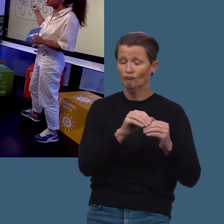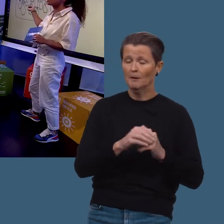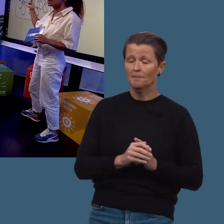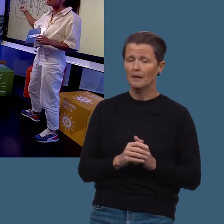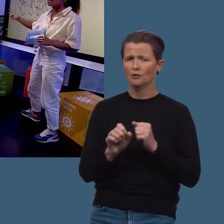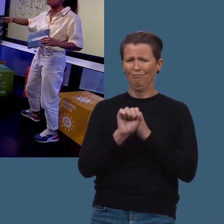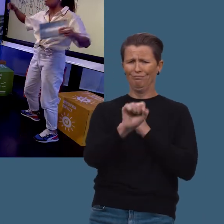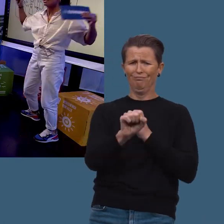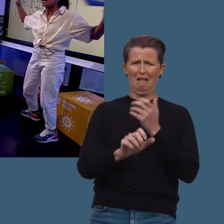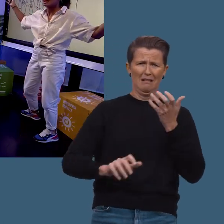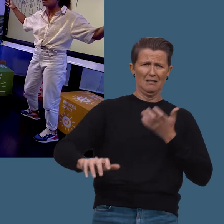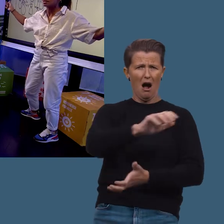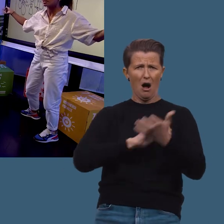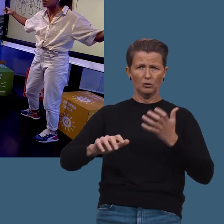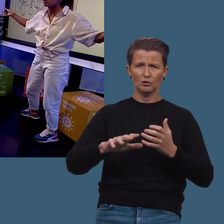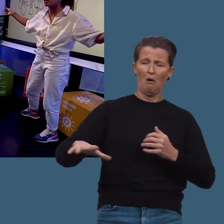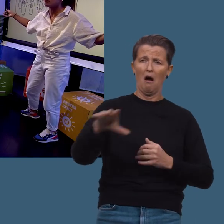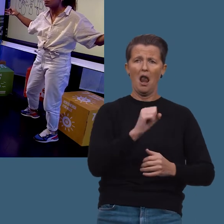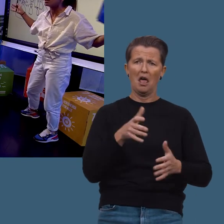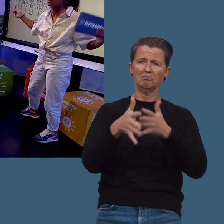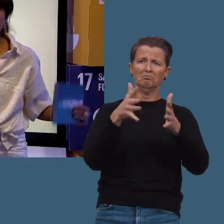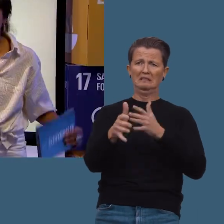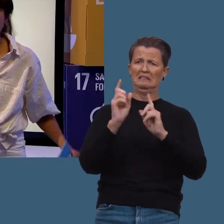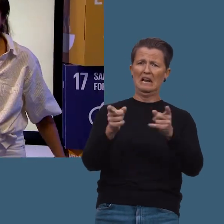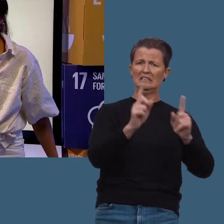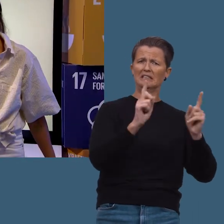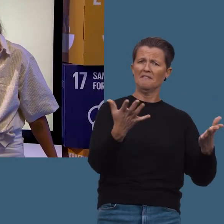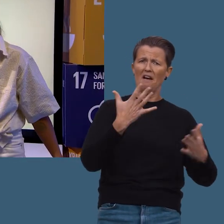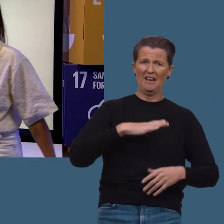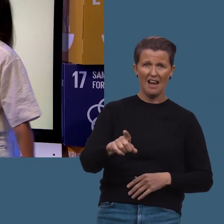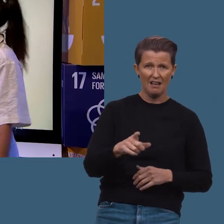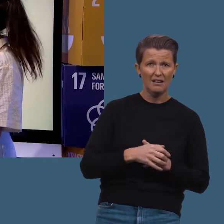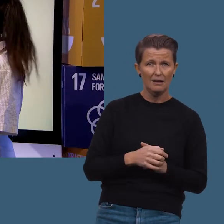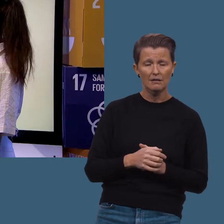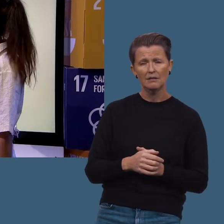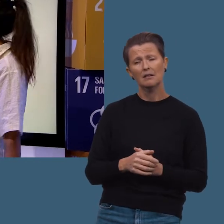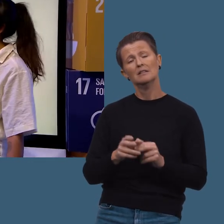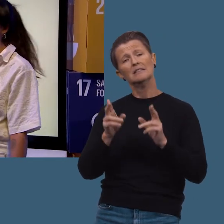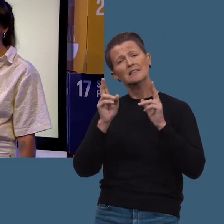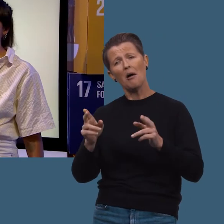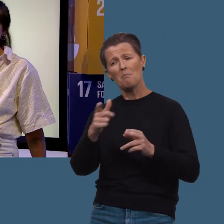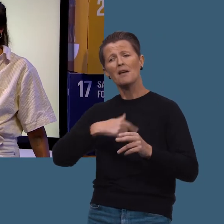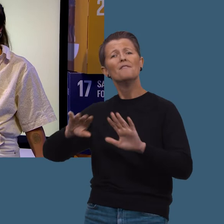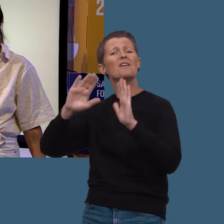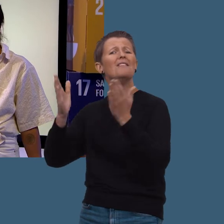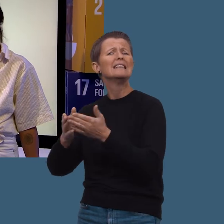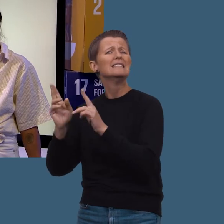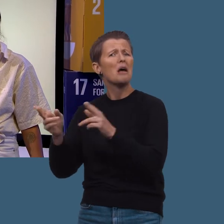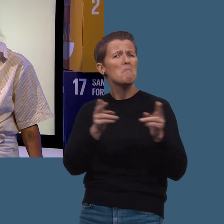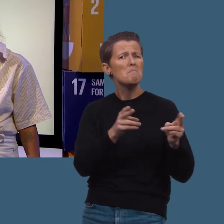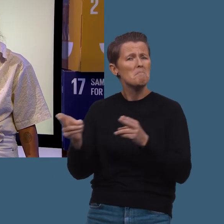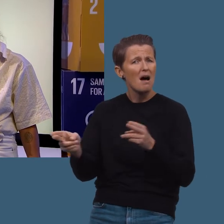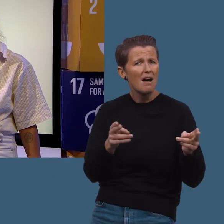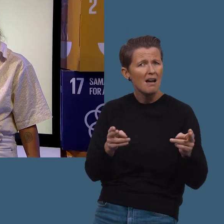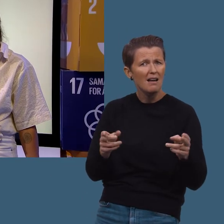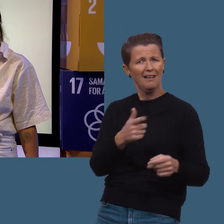At man har noen regler som ikke bare blir helt fullstendig i kaos, og at alle bare gjør akkurat det de vil. Sånn er det rett og slett i verden